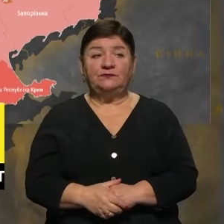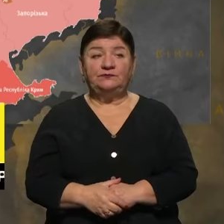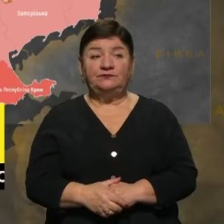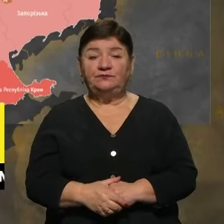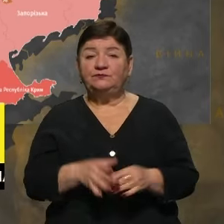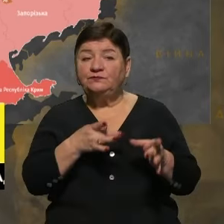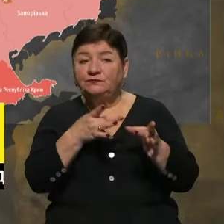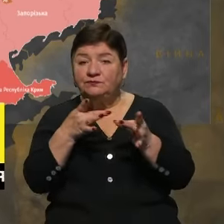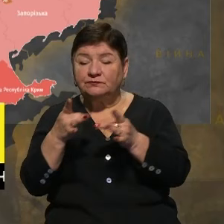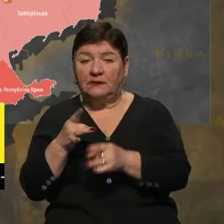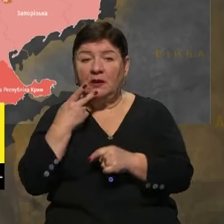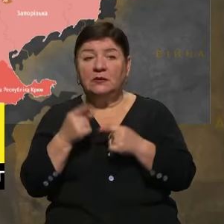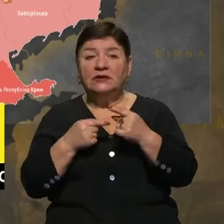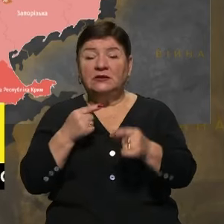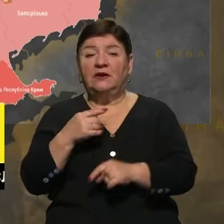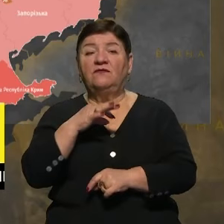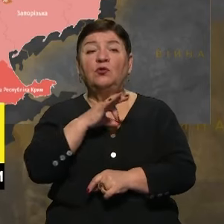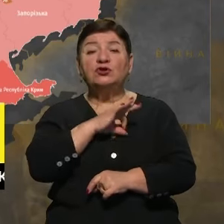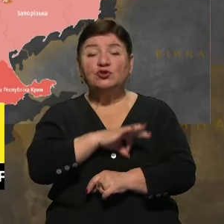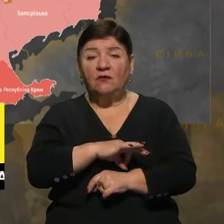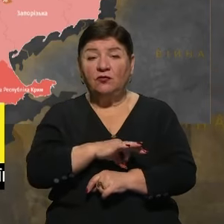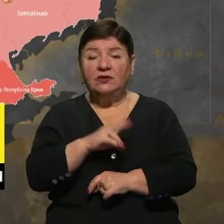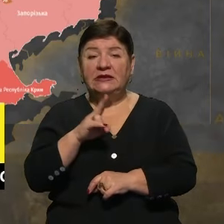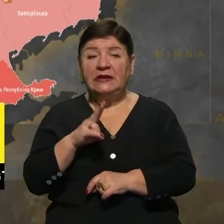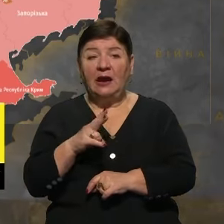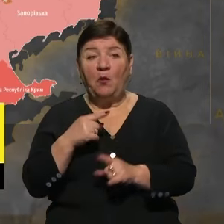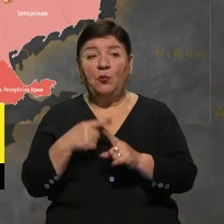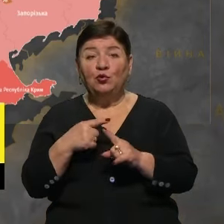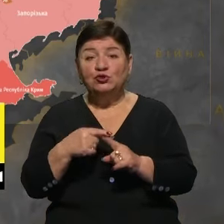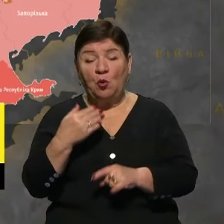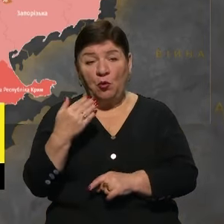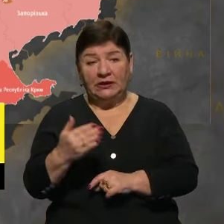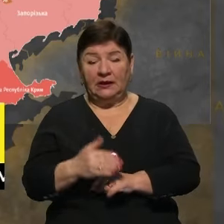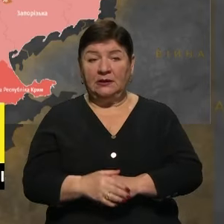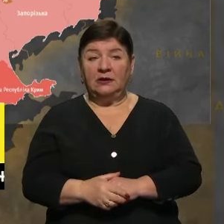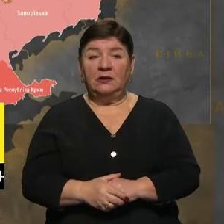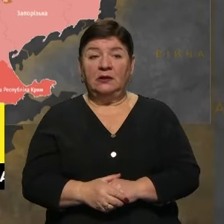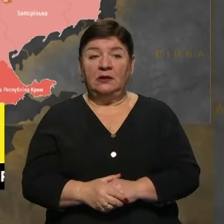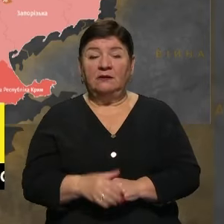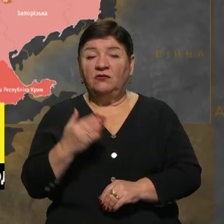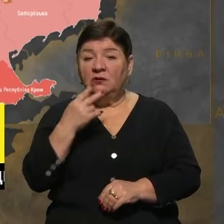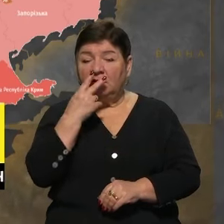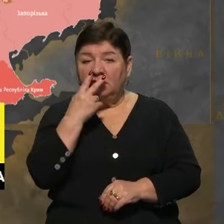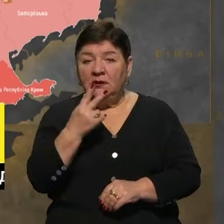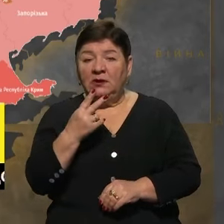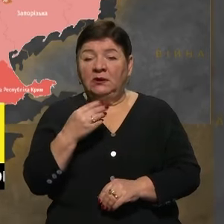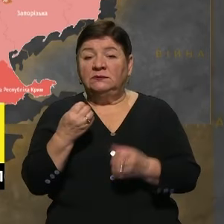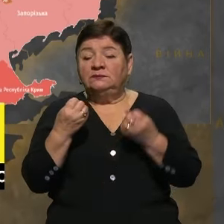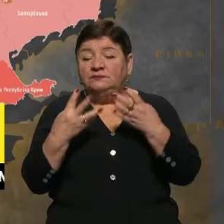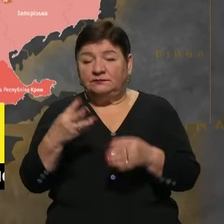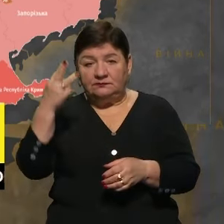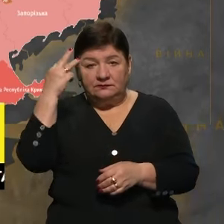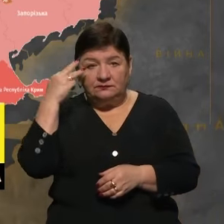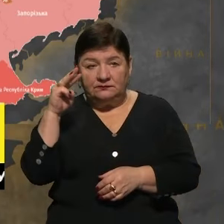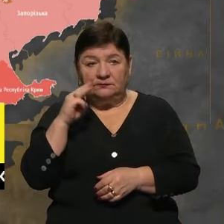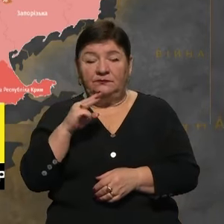Обстрілюють постійно, використовують її. Плюс вони, воно видно, просто модернізували,